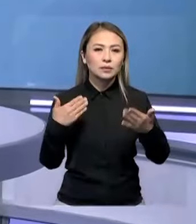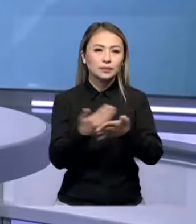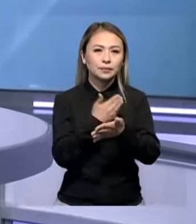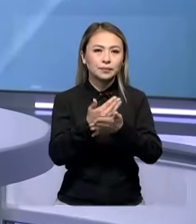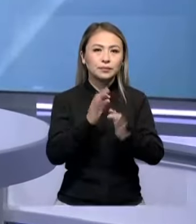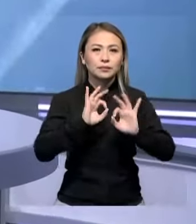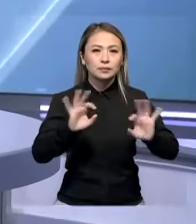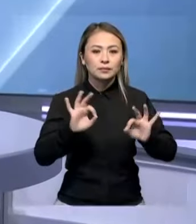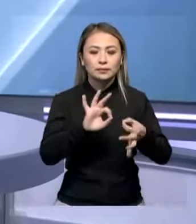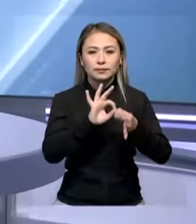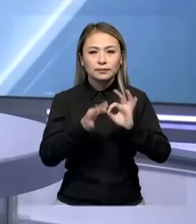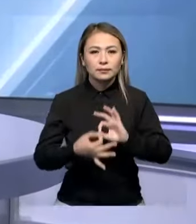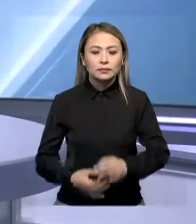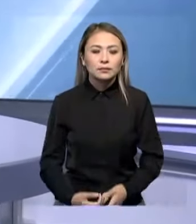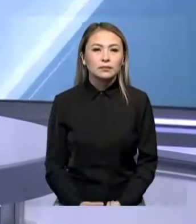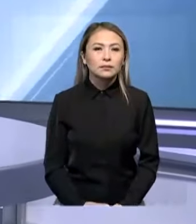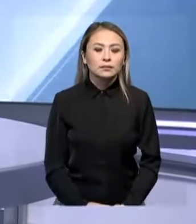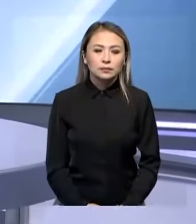ҚАЛЬКОРАЛЫ